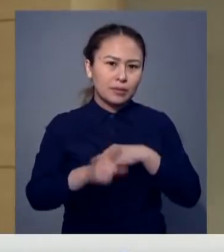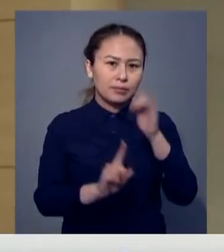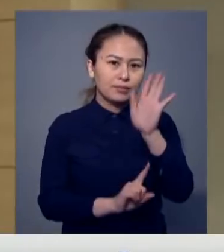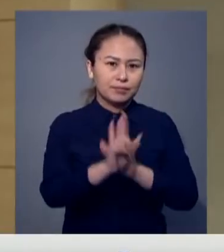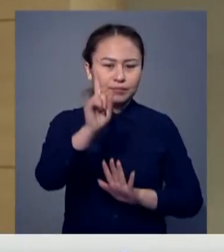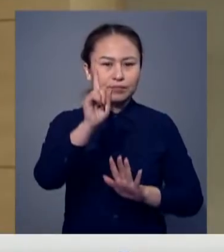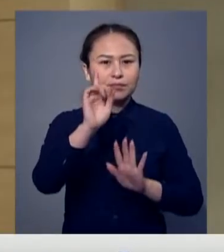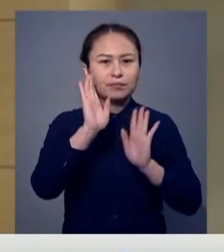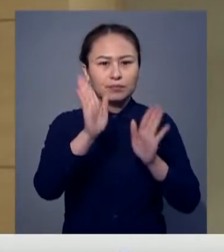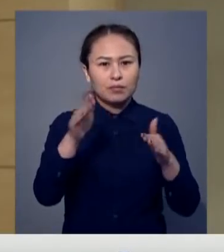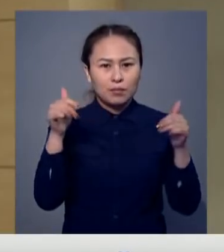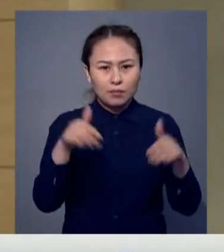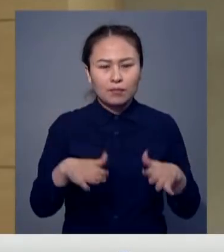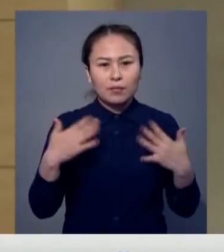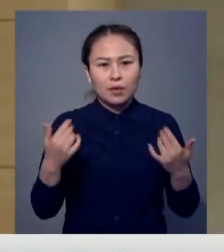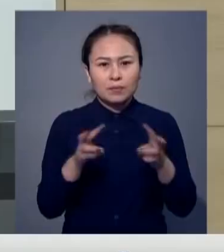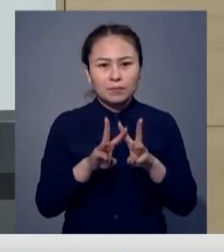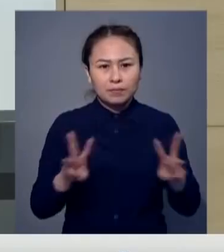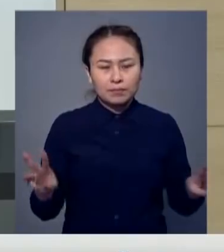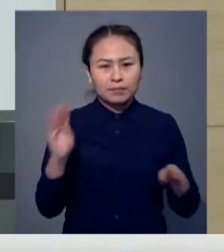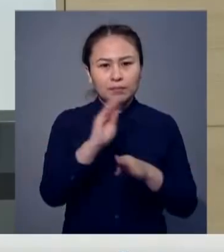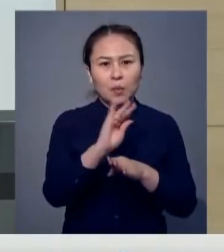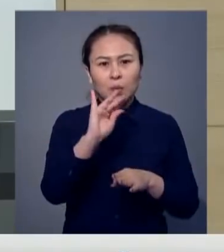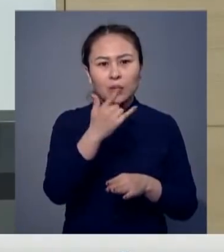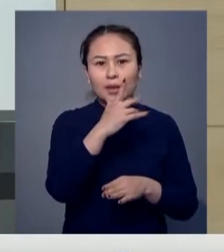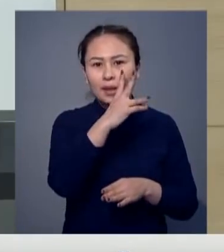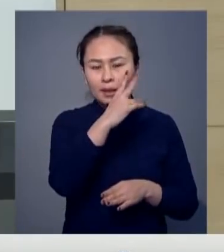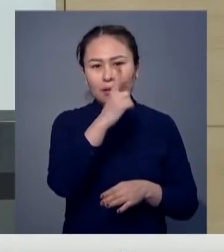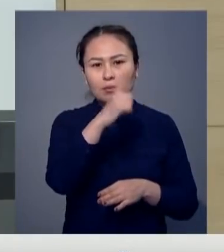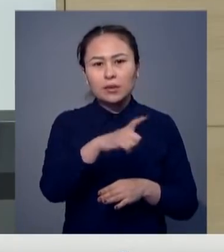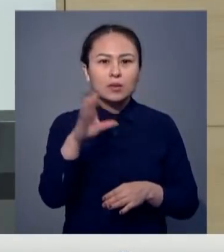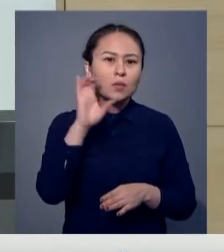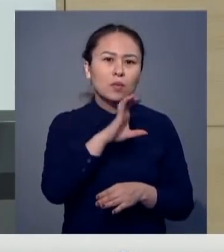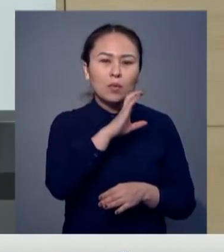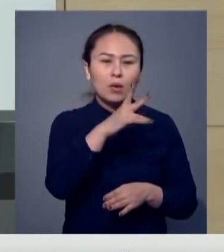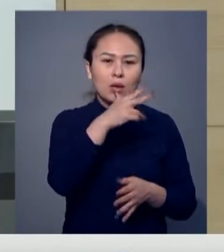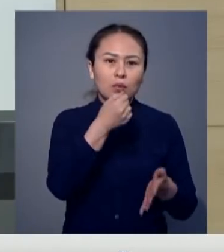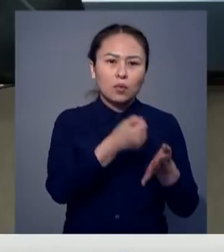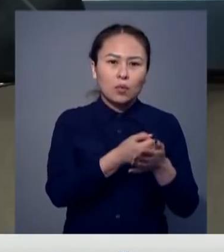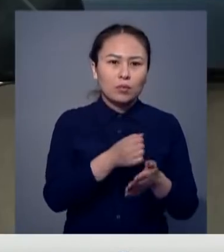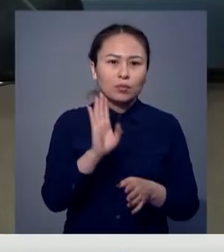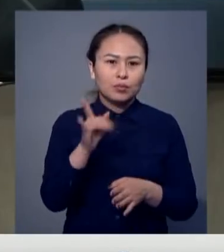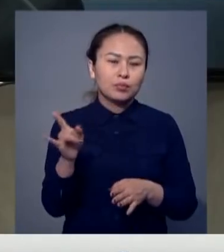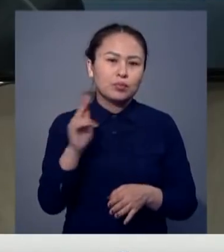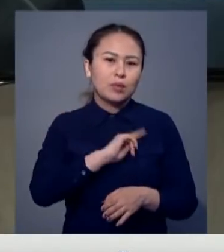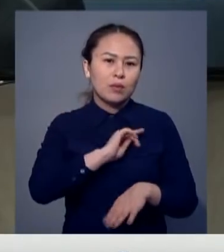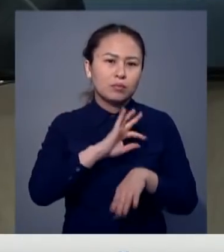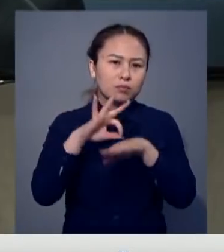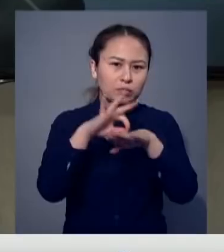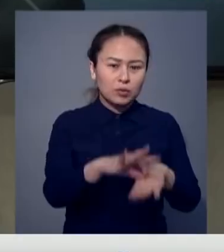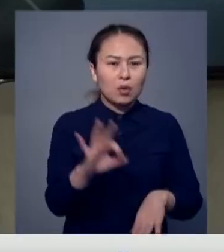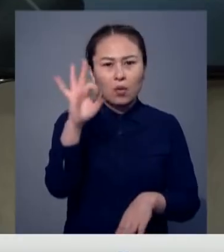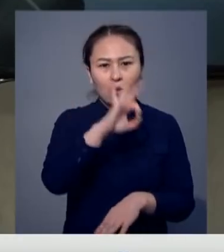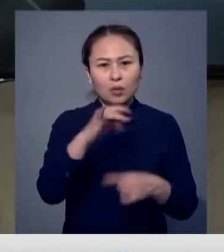бақытталған шаралар қабылдайды. Сонда яғы министерлік ғонғысы Корея азаматтарының солтүсі Кореяға жеке сапарларын қайта